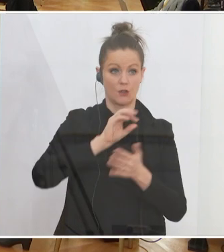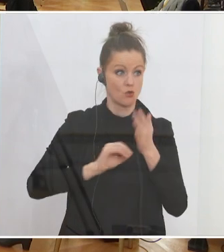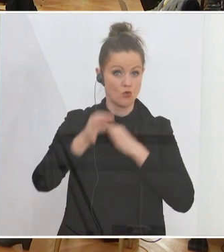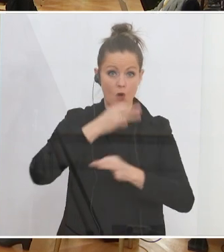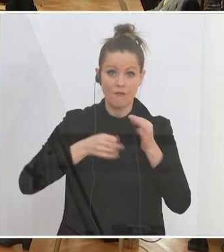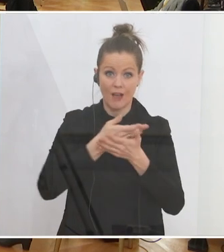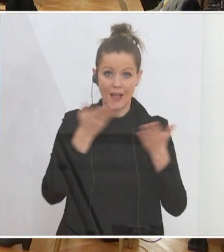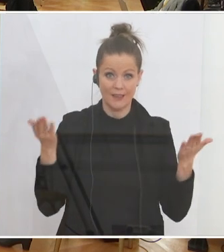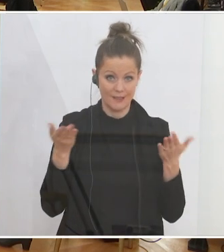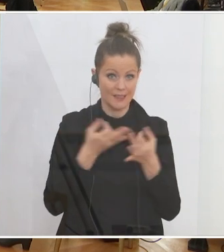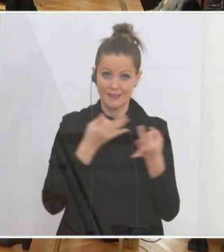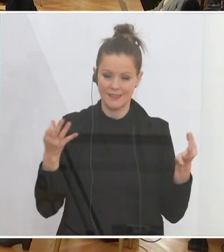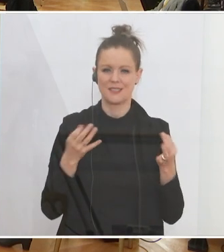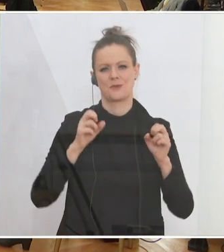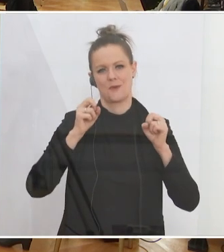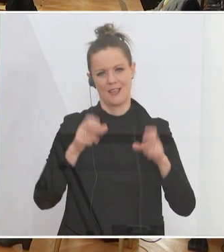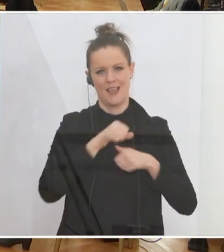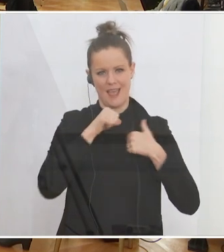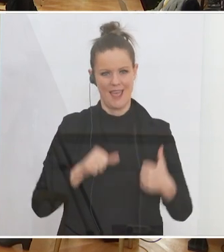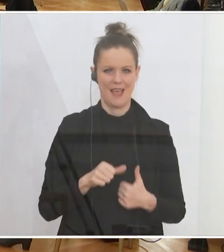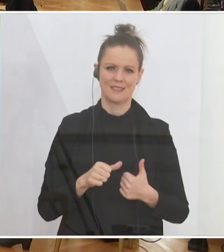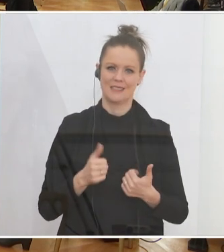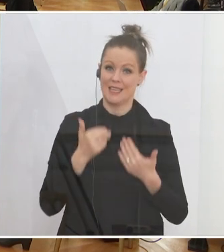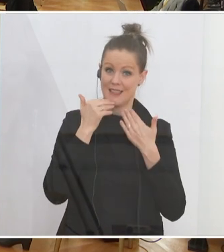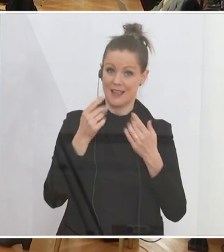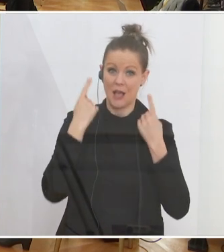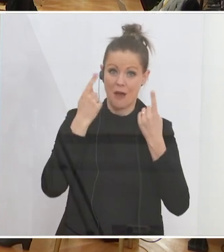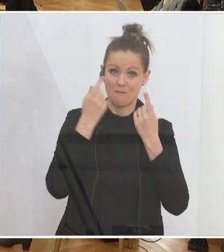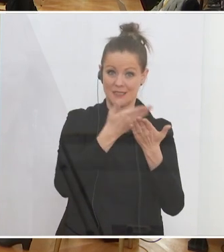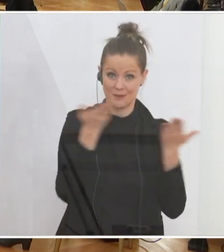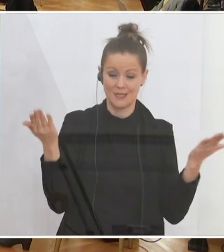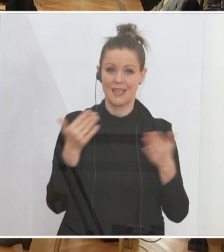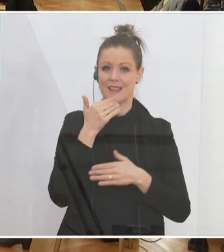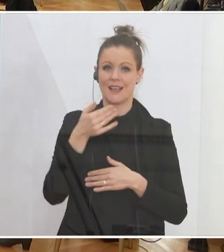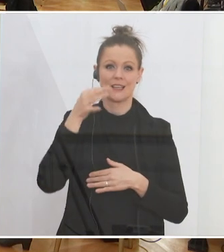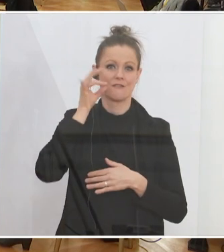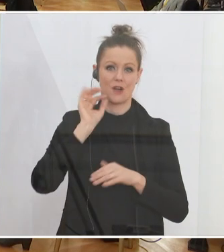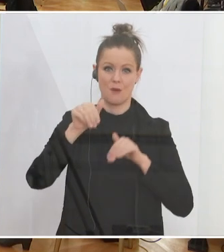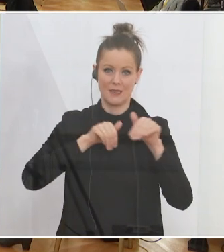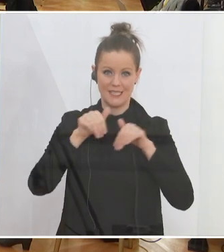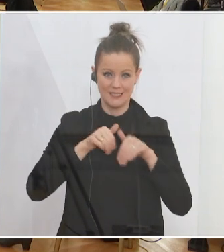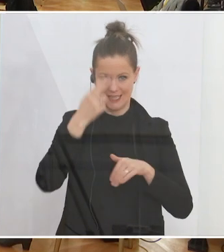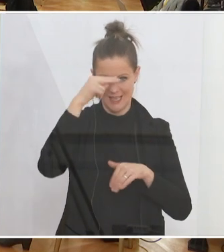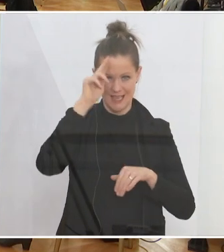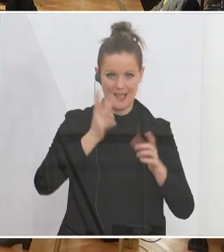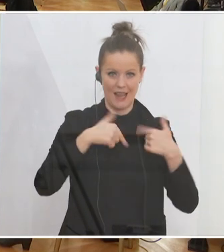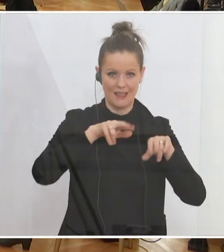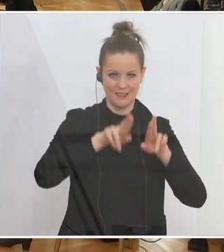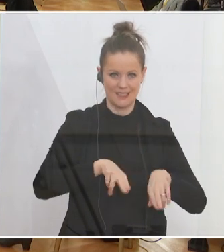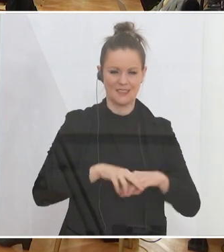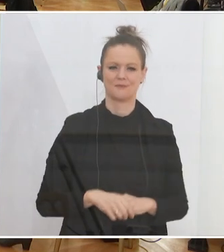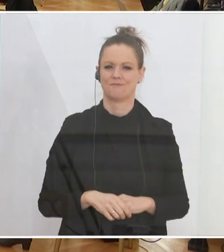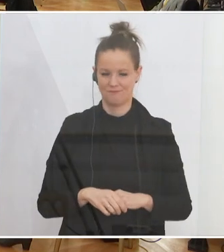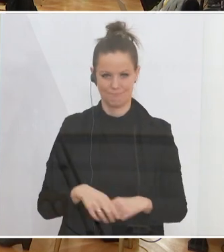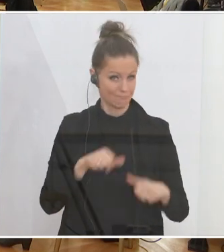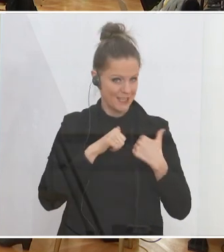Wenn dem nicht so ist, dann darf ich mich ganz herzlich für Ihre Aufmerksamkeit bedanken. Vielen Dank, Frau Ministerin. Vielen Dank, Herr Landesrat. Danke sehr. Herzlichen